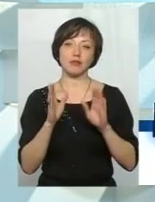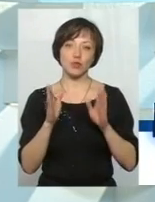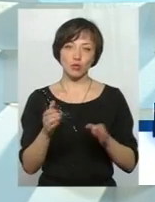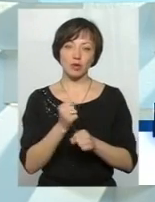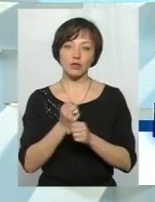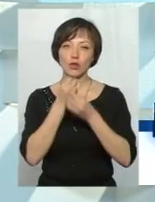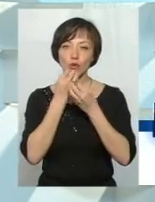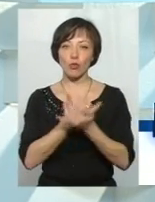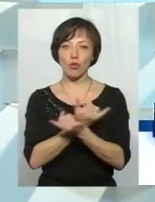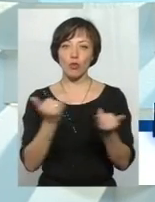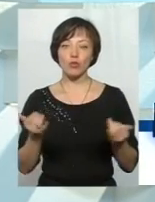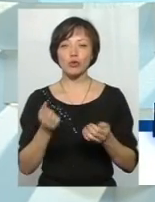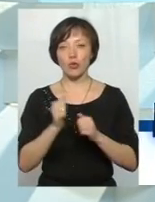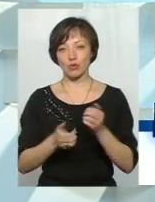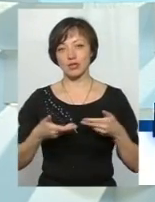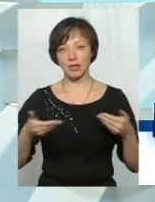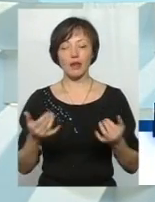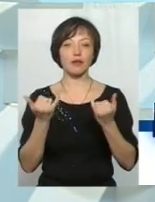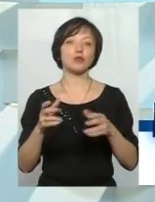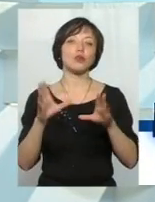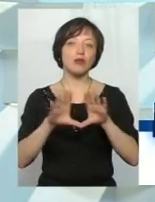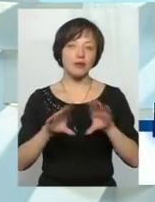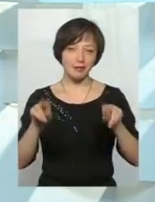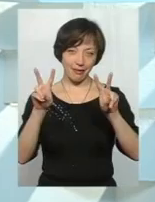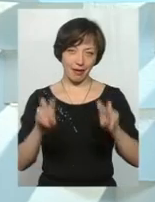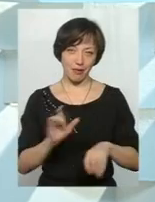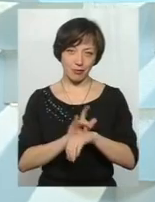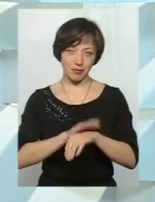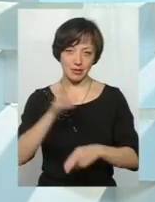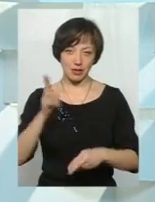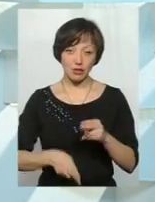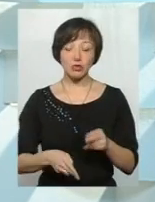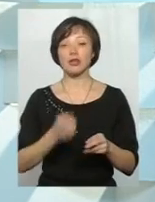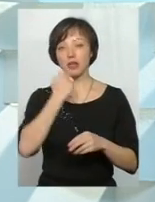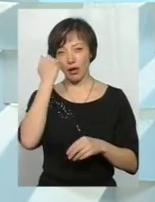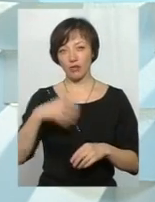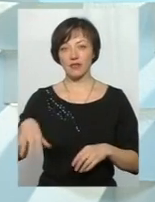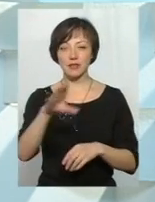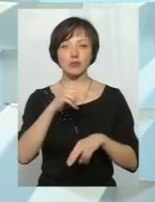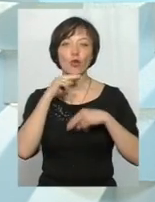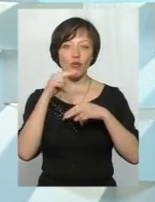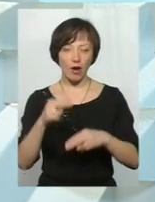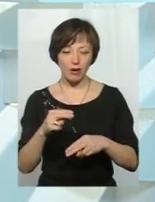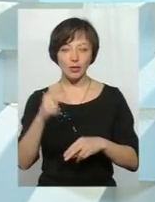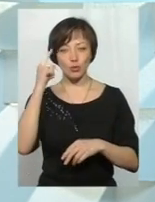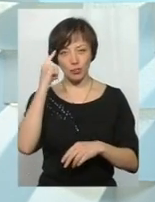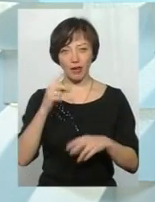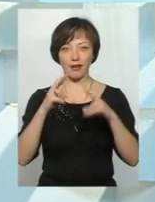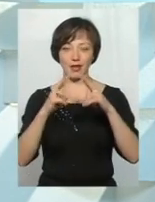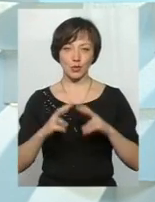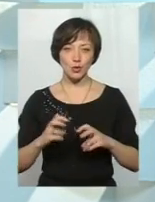на добробут кожного з нас. На сьогодні наша тема вичерпана. Дякую усім за увагу. Думайте,